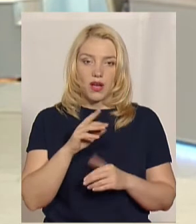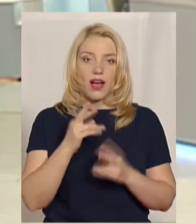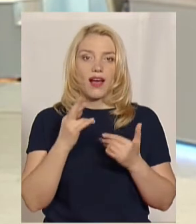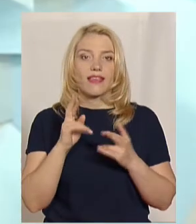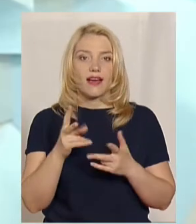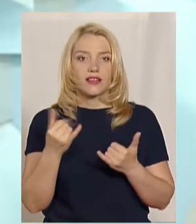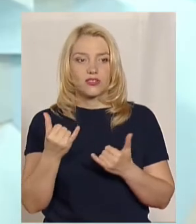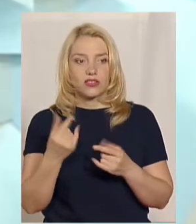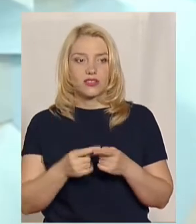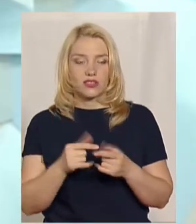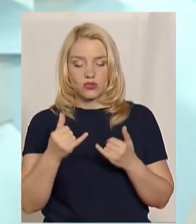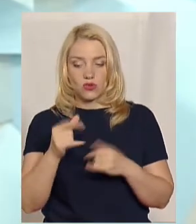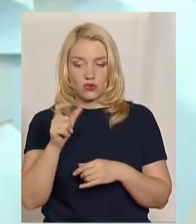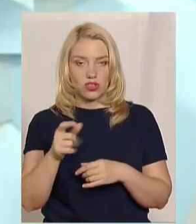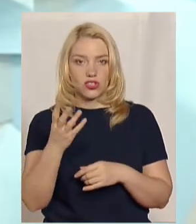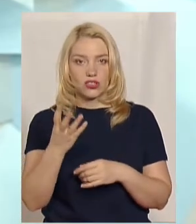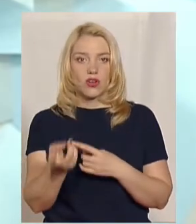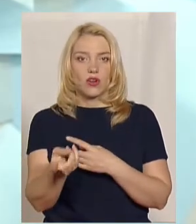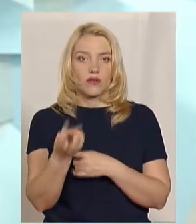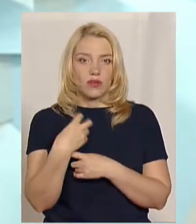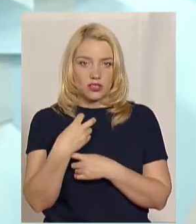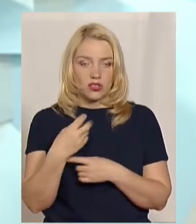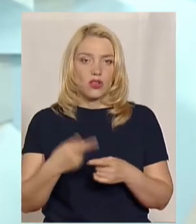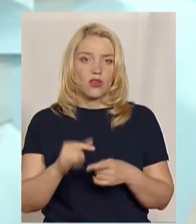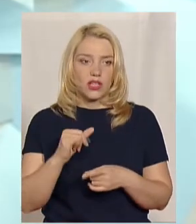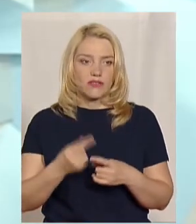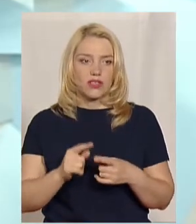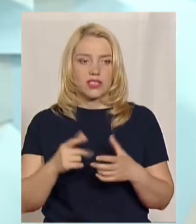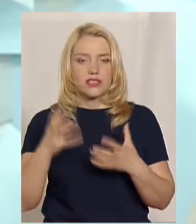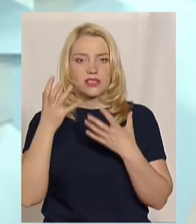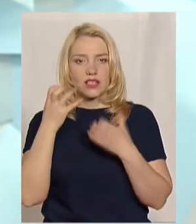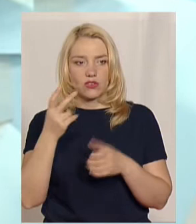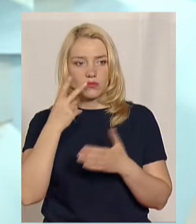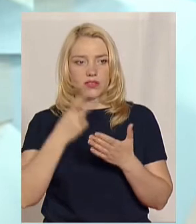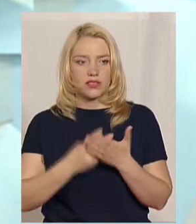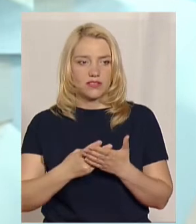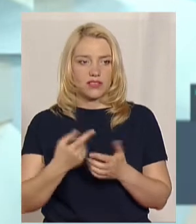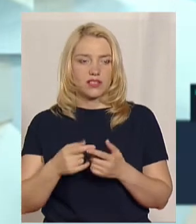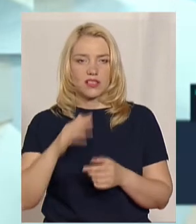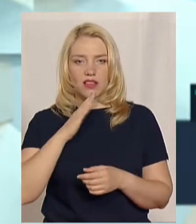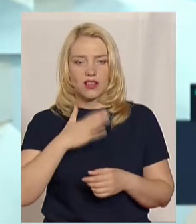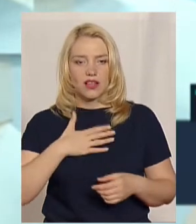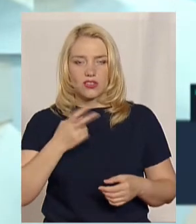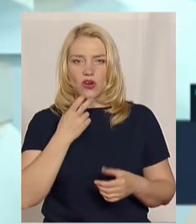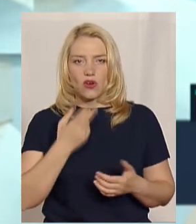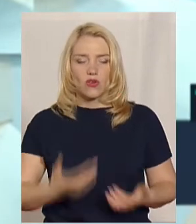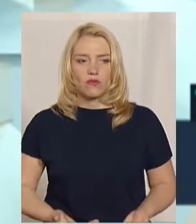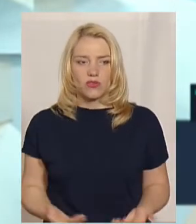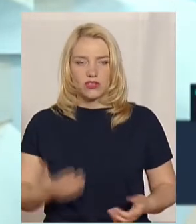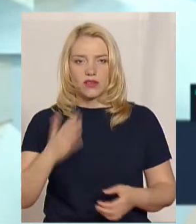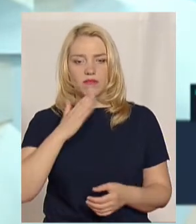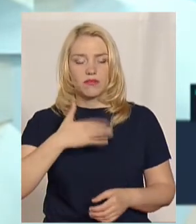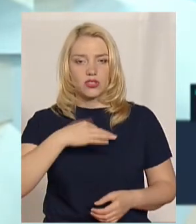якраз цих четверо людей прийшло. Вони з захопленням дивляться нашу комедію «Мій шпигун».